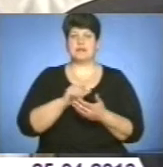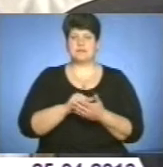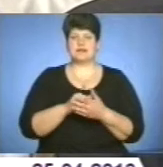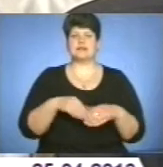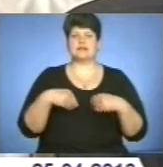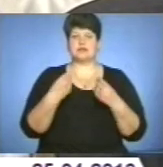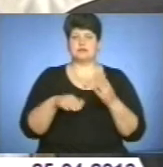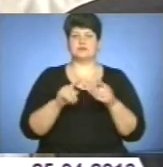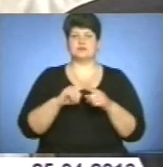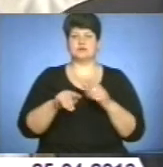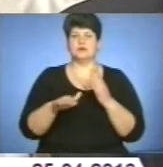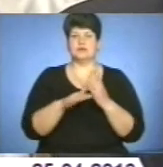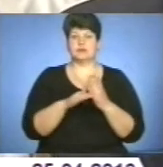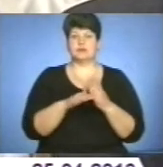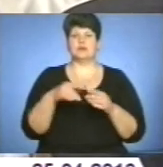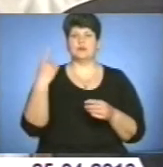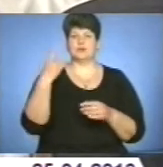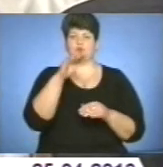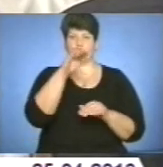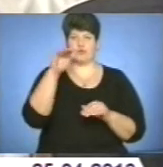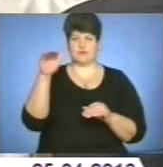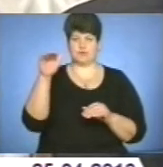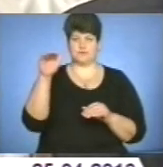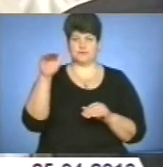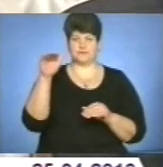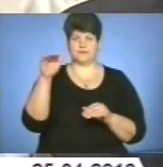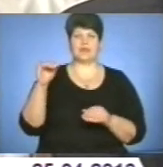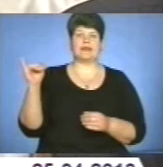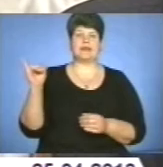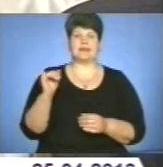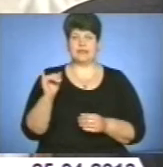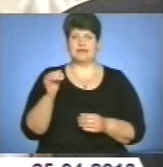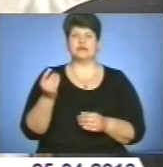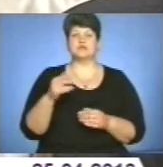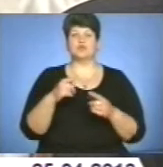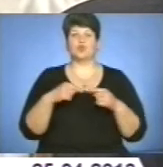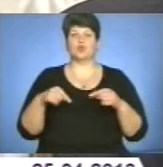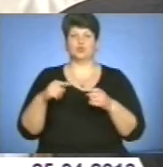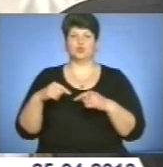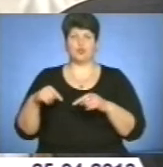екстреної медичної допомоги на обласному рівні, і структурами